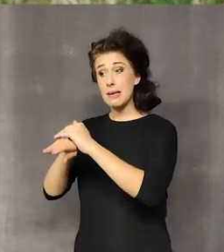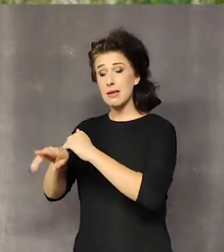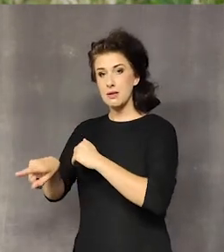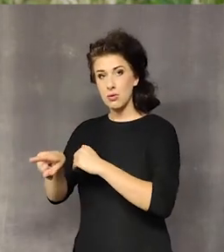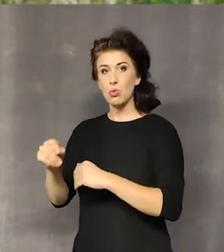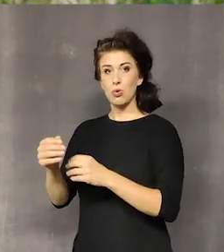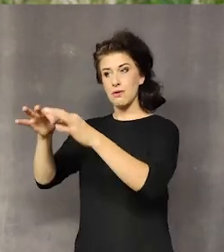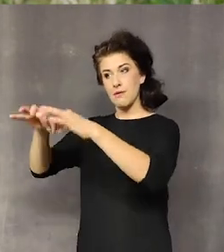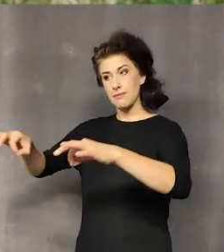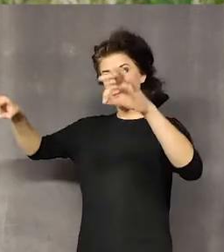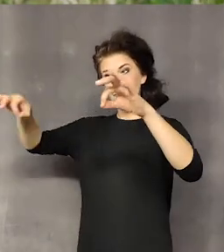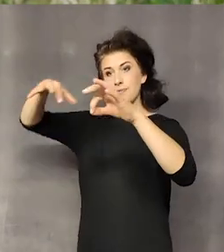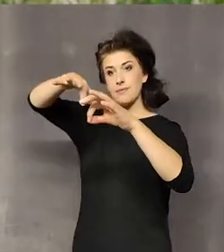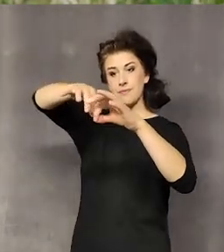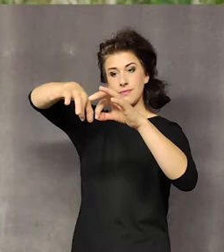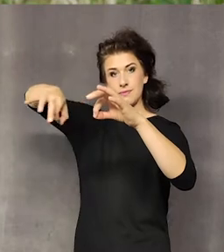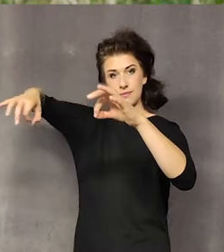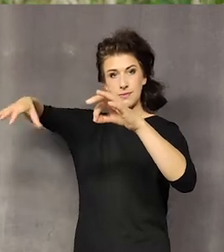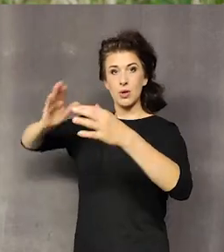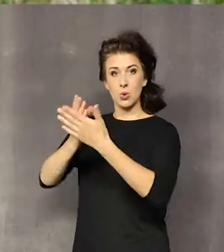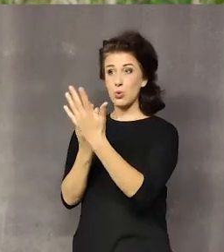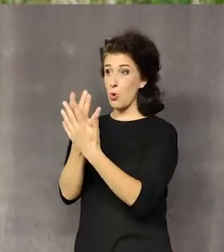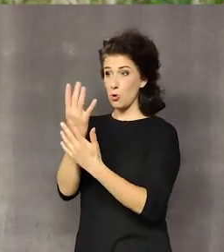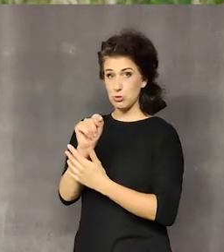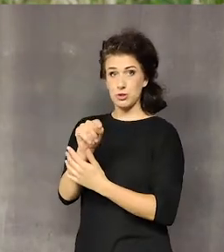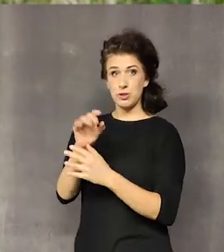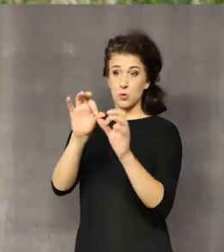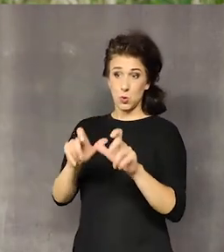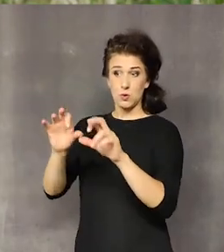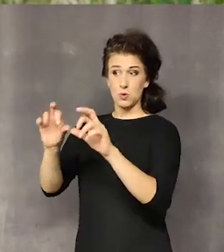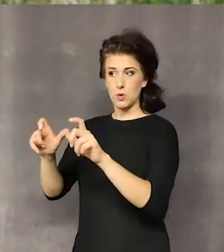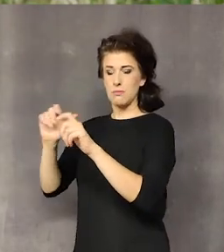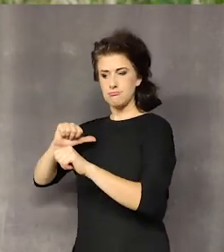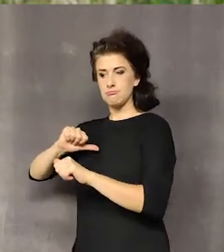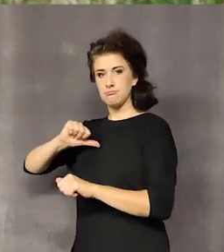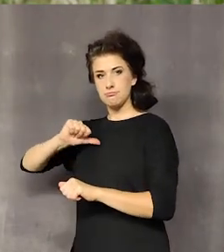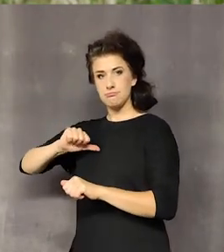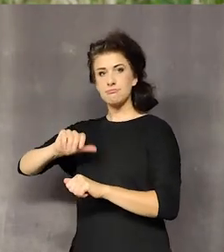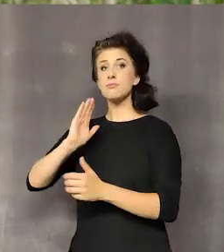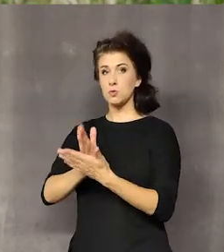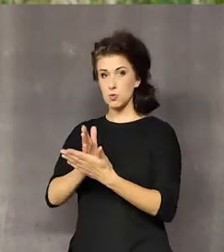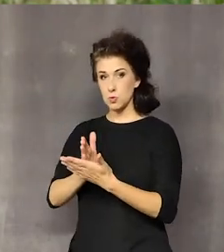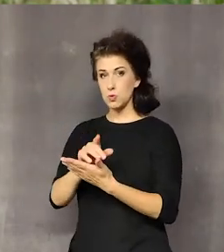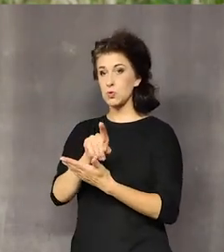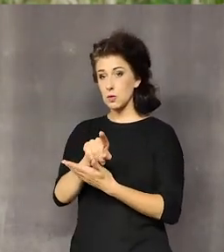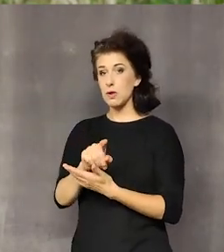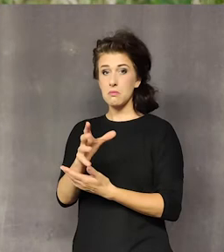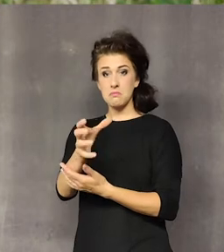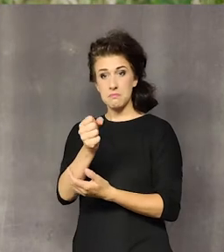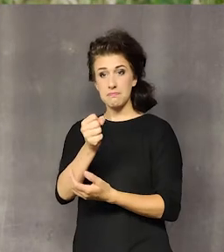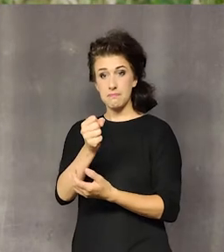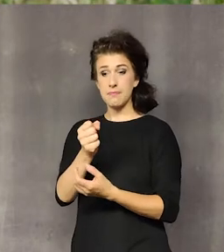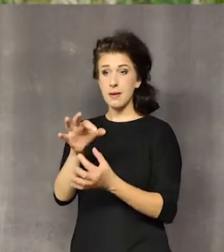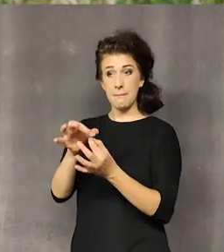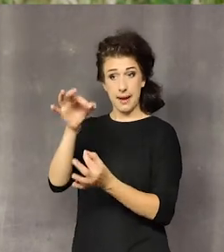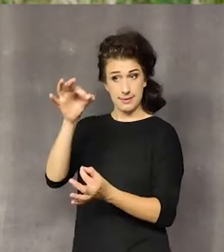w takie wiązki, kawałek tyczki wieszało się i dopiero później się zbierało. Jak już roślina była sucha, czyli jak brało się taki na przykład